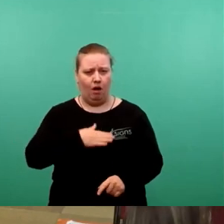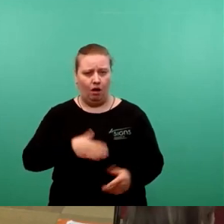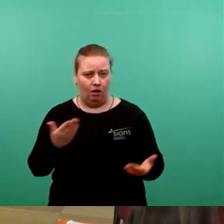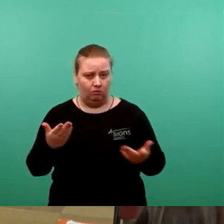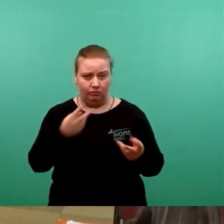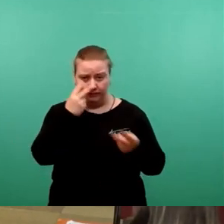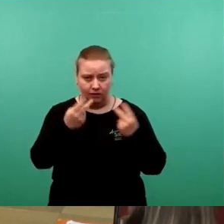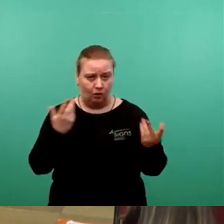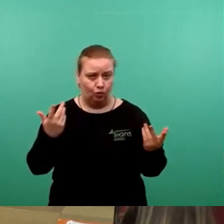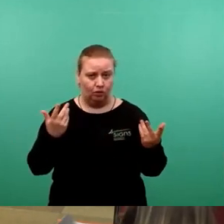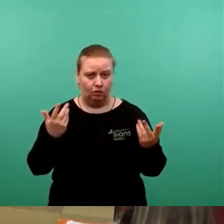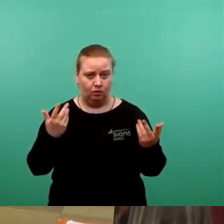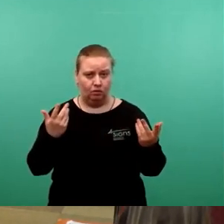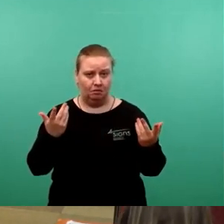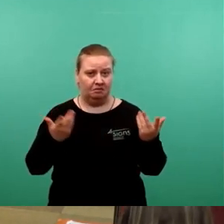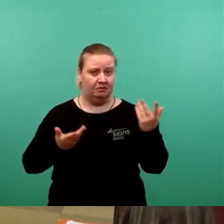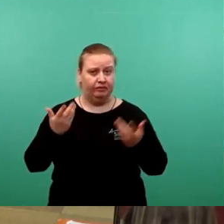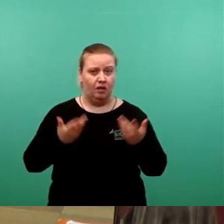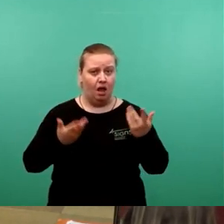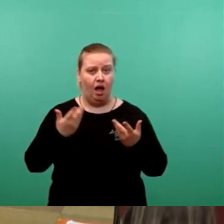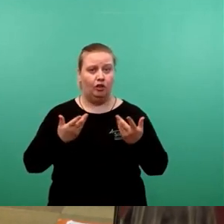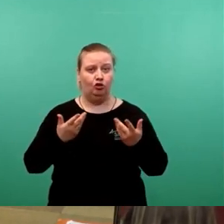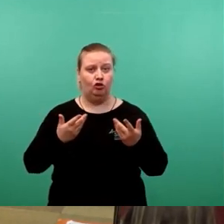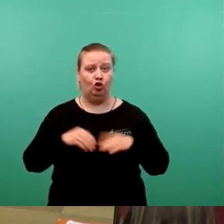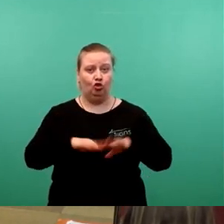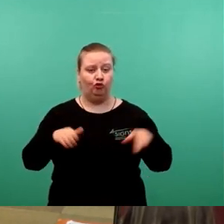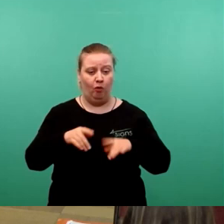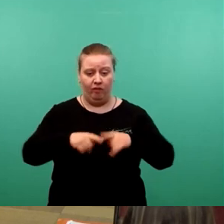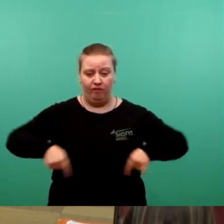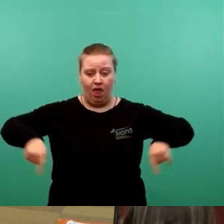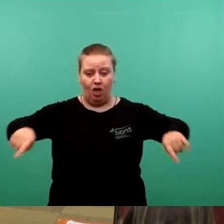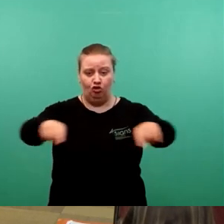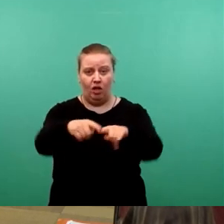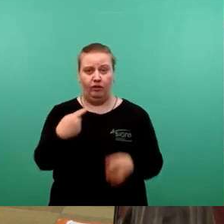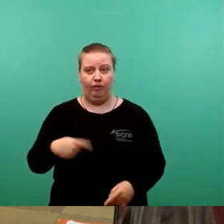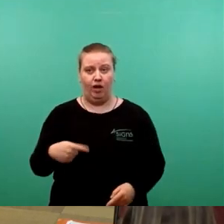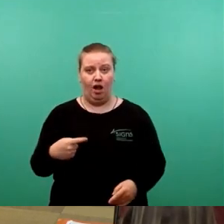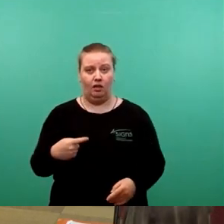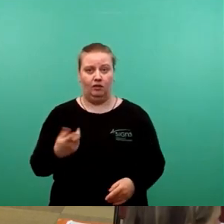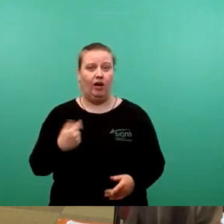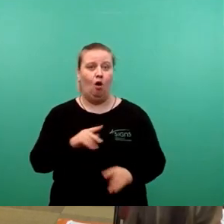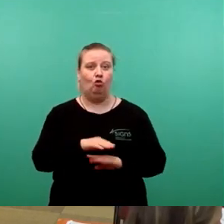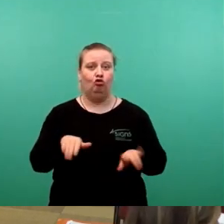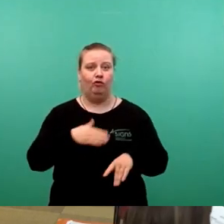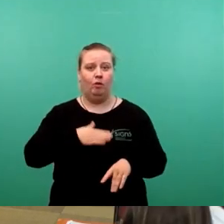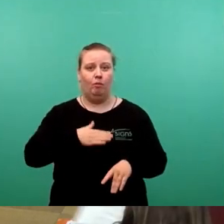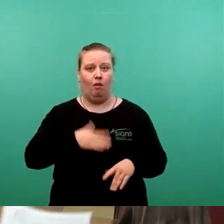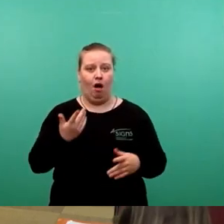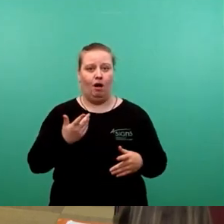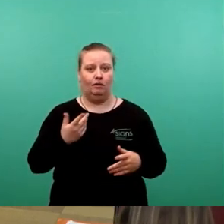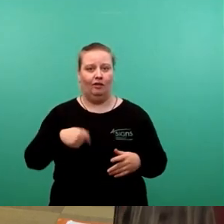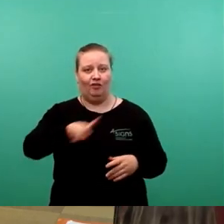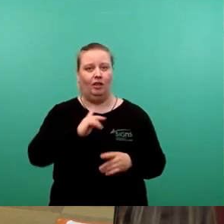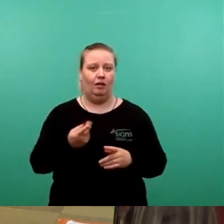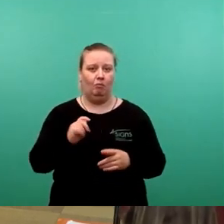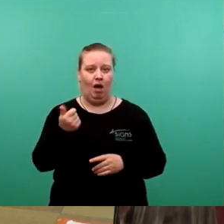möglicherweise die Schwimmflächen langfristig nicht gesichert sind, weil es auch wahrscheinlich eines der Schwimmbäder ist, soweit wie mir bekannt ist, was die höchsten